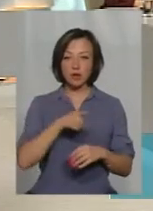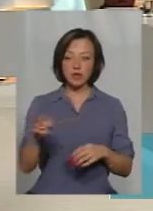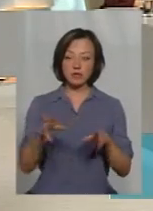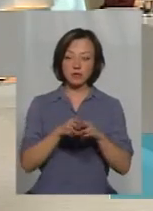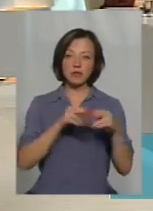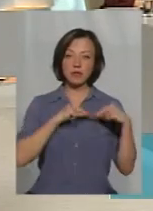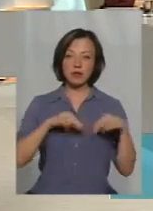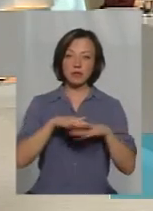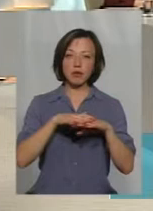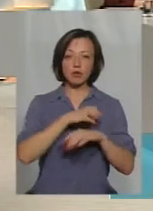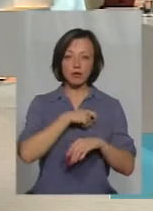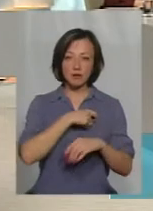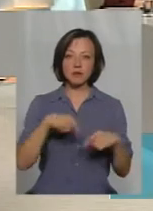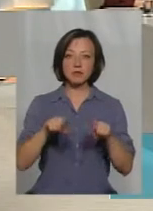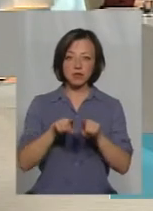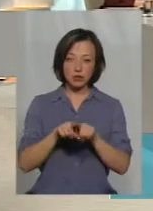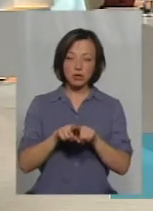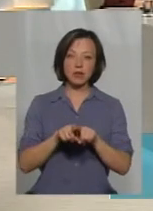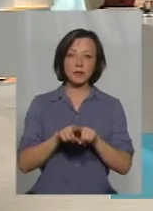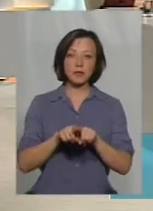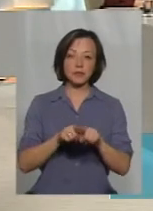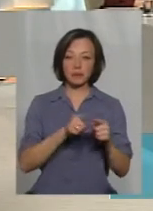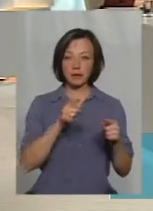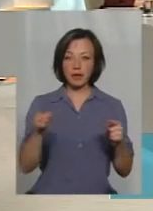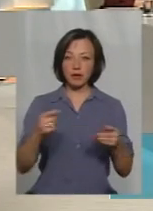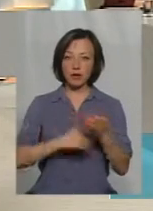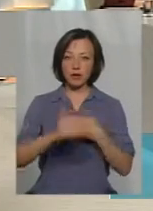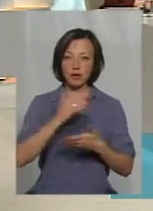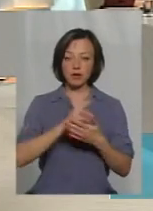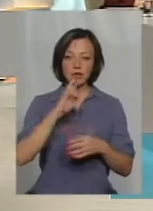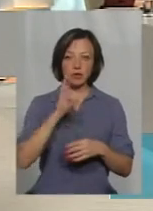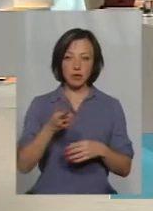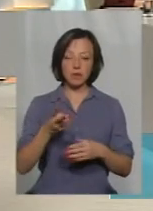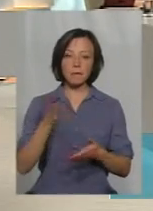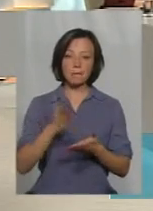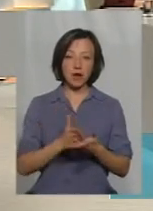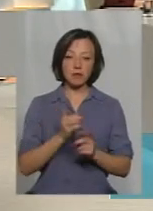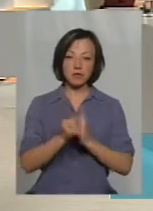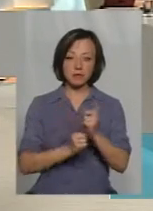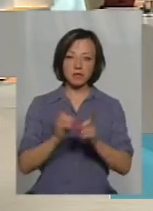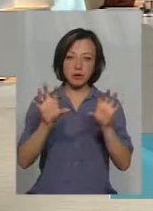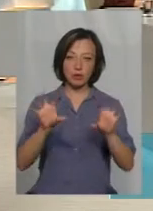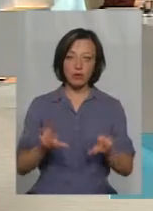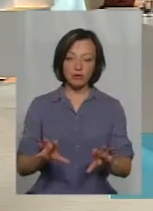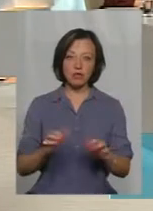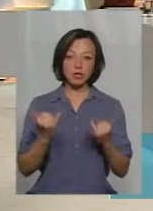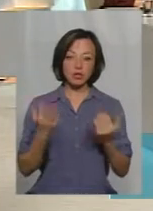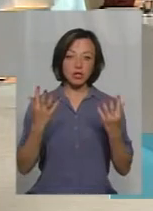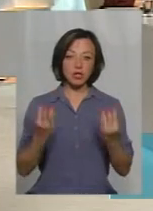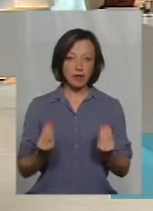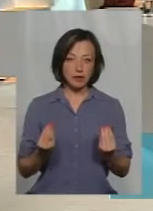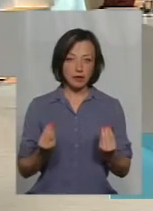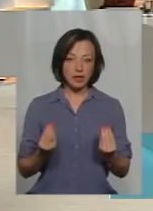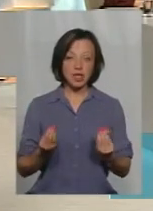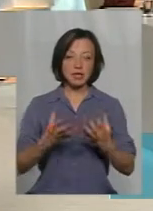співпраця з народними депутатами, і все ж таки на протязі останніх двох років ми вже маємо зміни законодавства. Тобто на сьогоднішній день